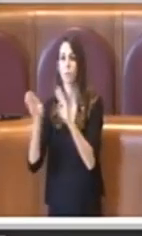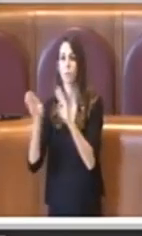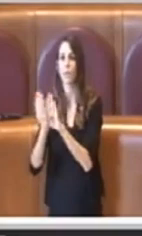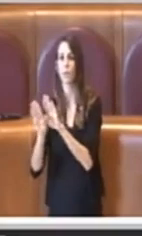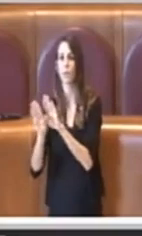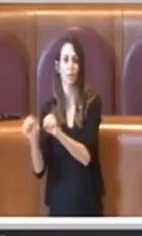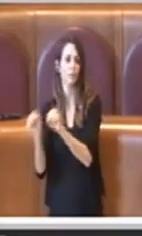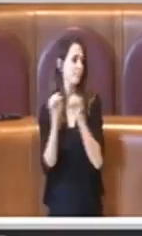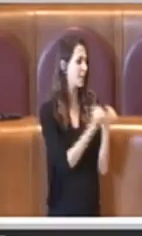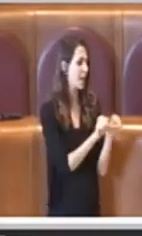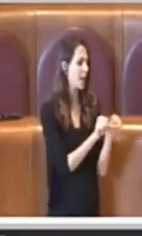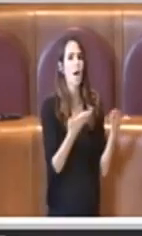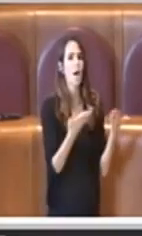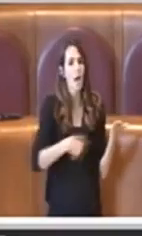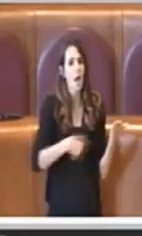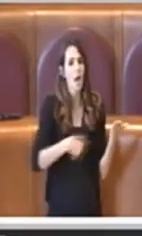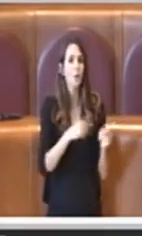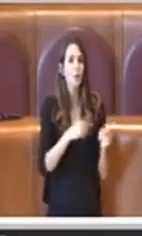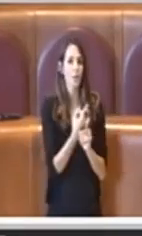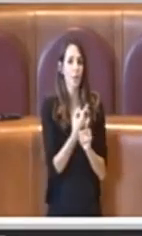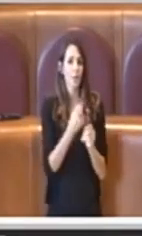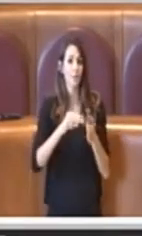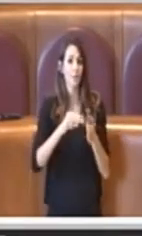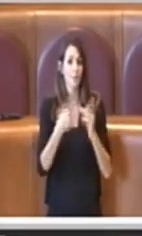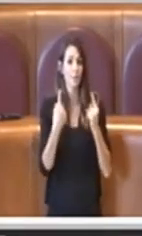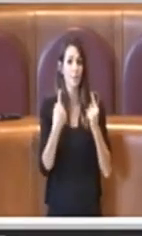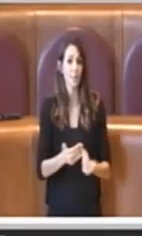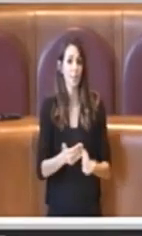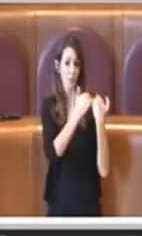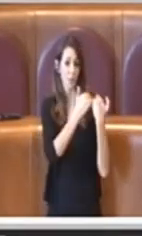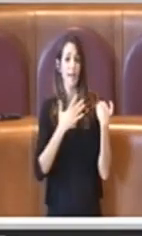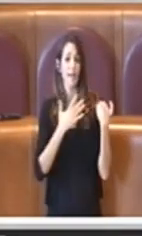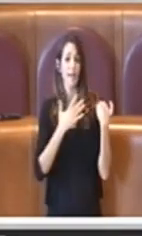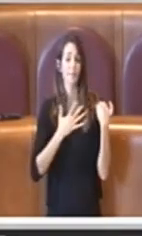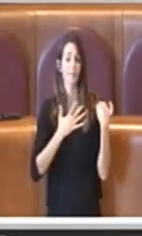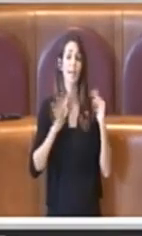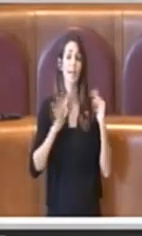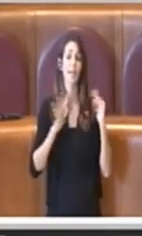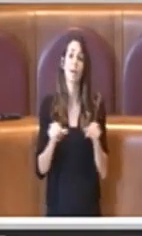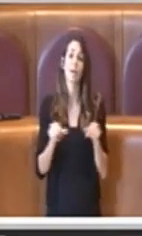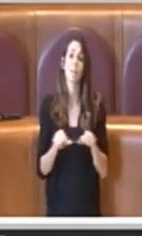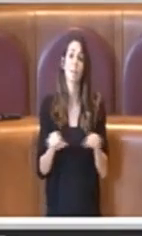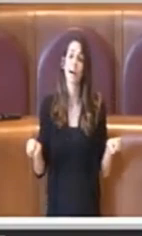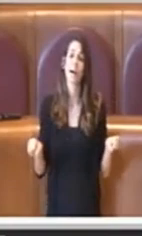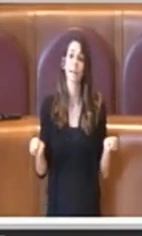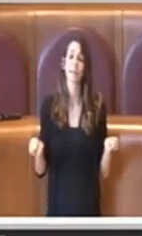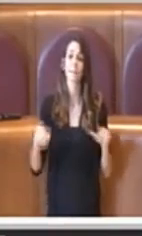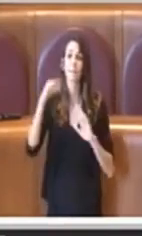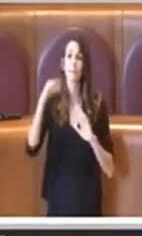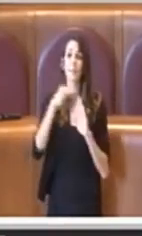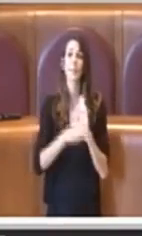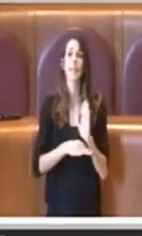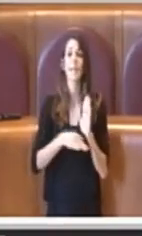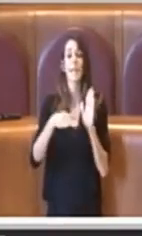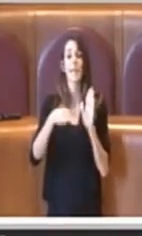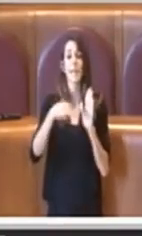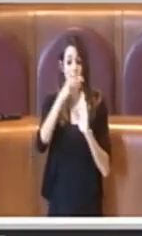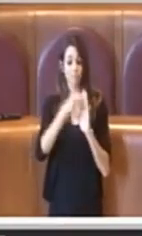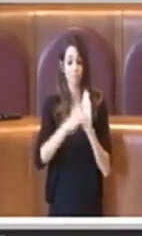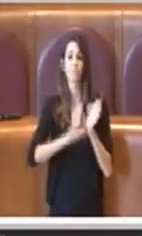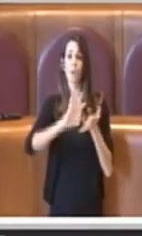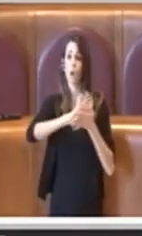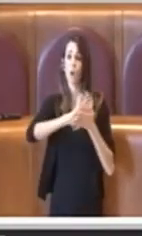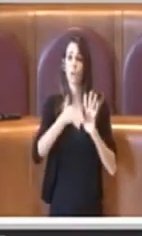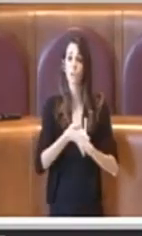E ci vorremmo far carico anche di questa problematica. Ma comunque fondamentale è il rispetto della Convenzione,